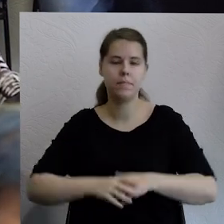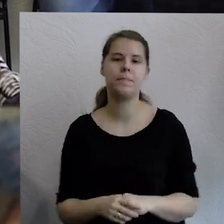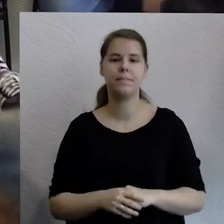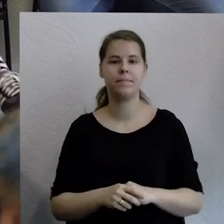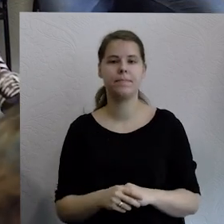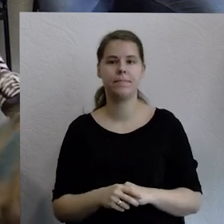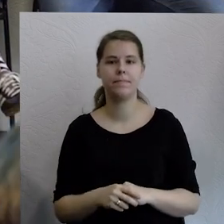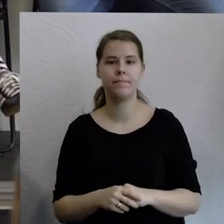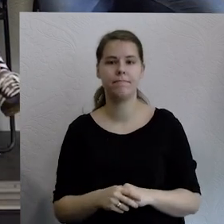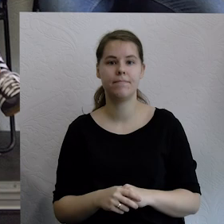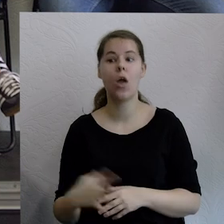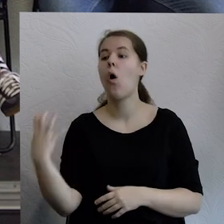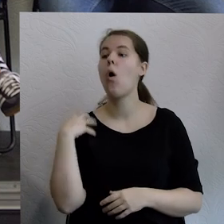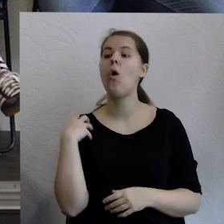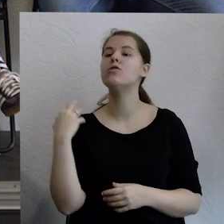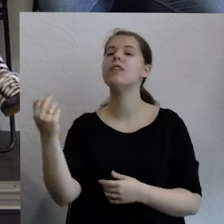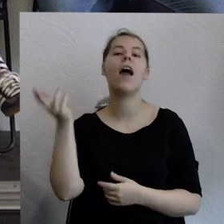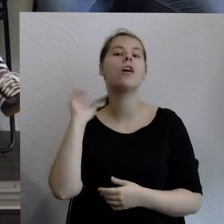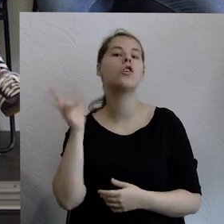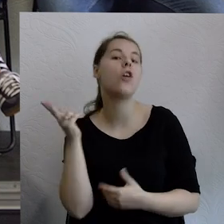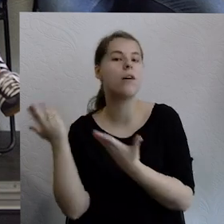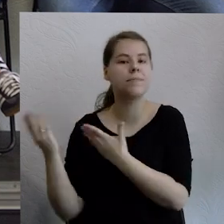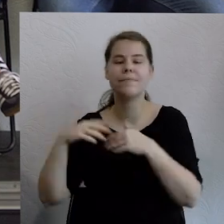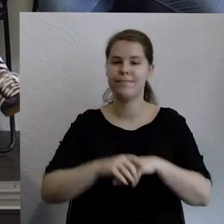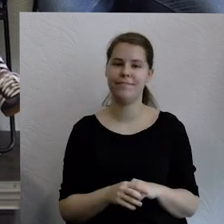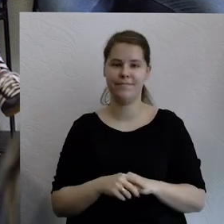A ze mną będą w tej debacie